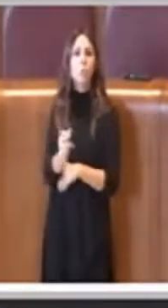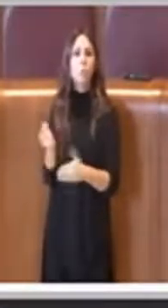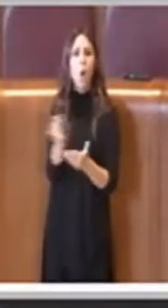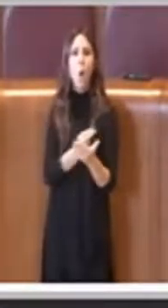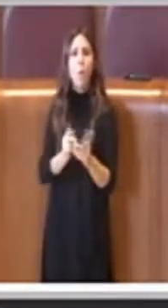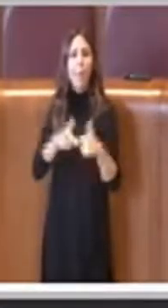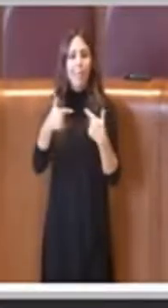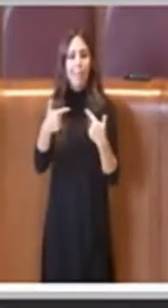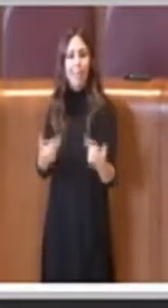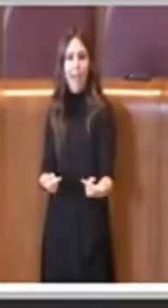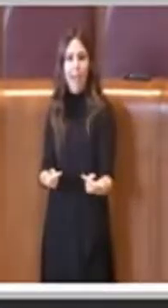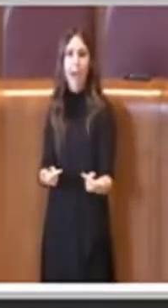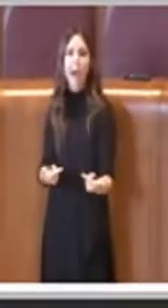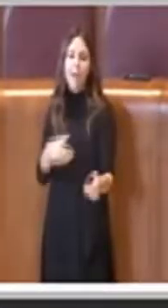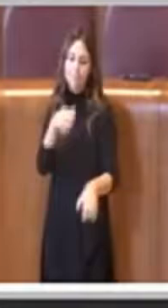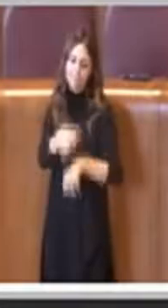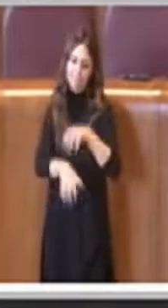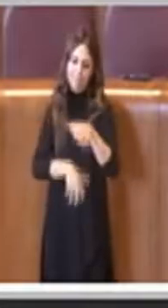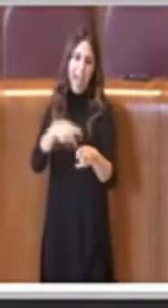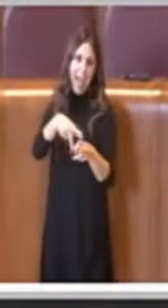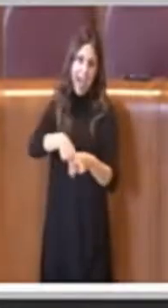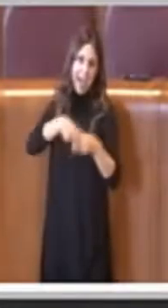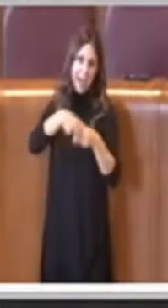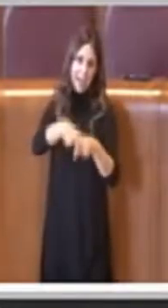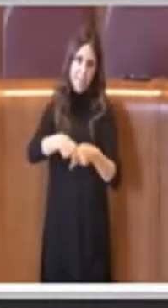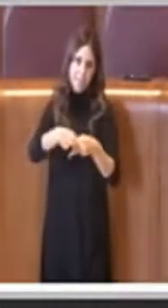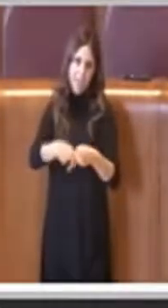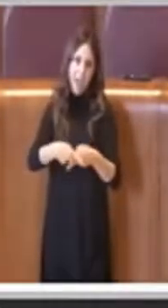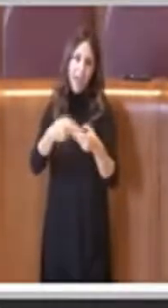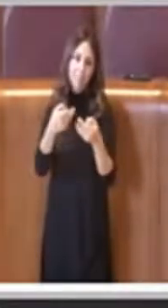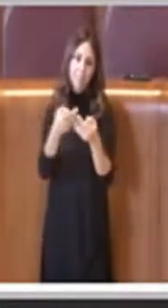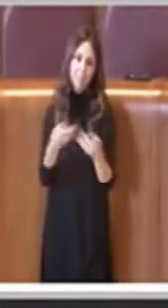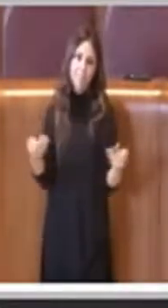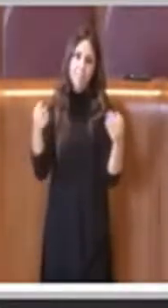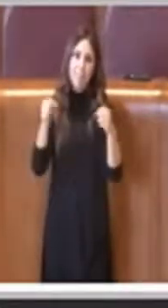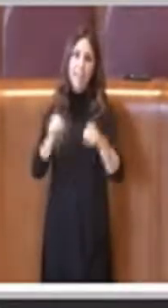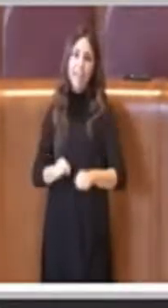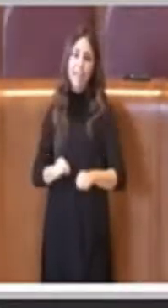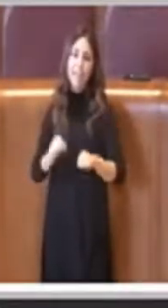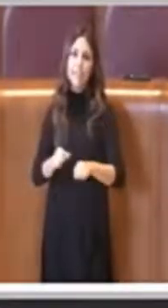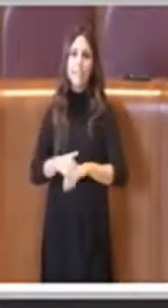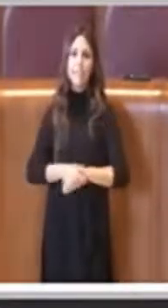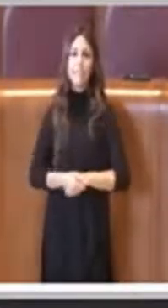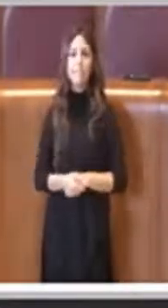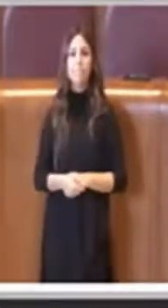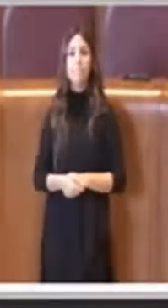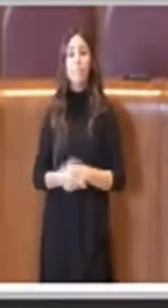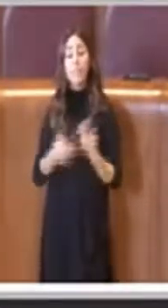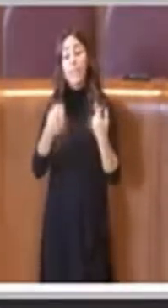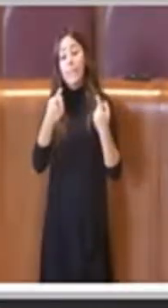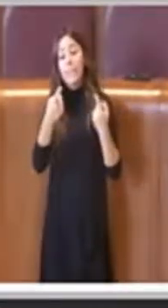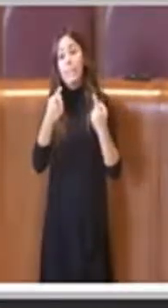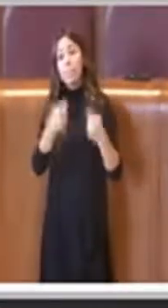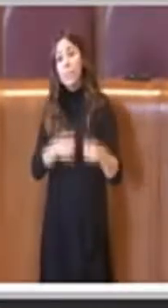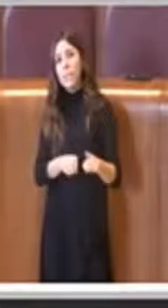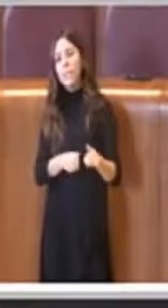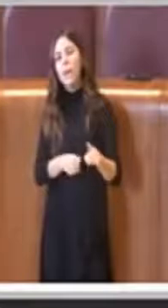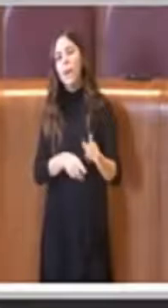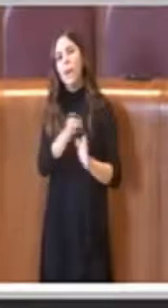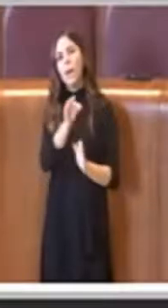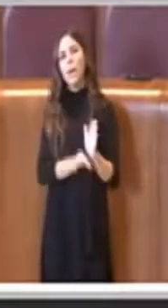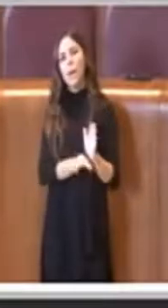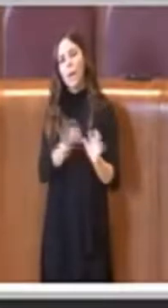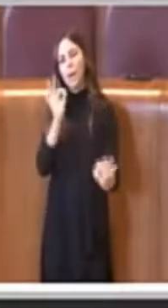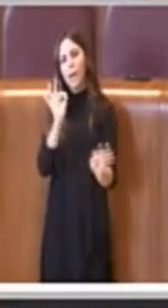appunto dei cavalli. Perciò questo regolamento mira a questo,